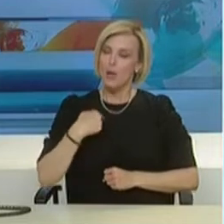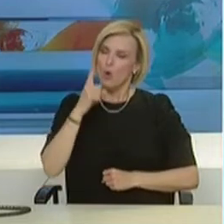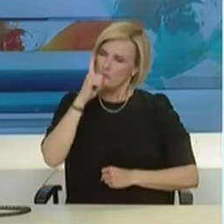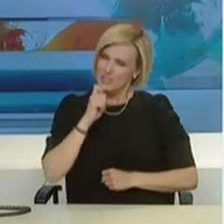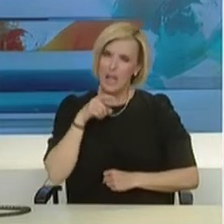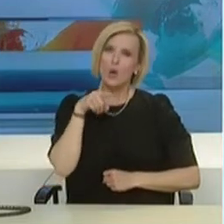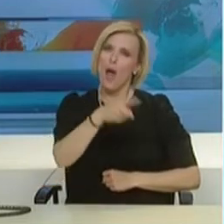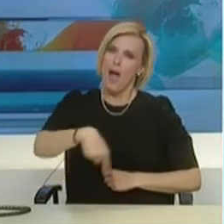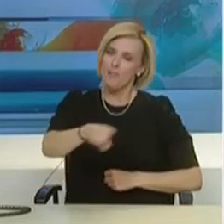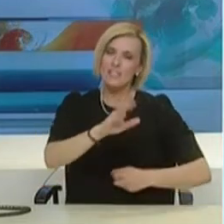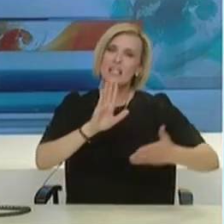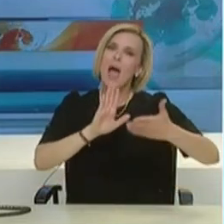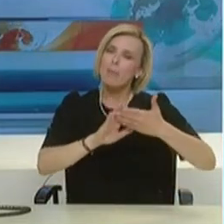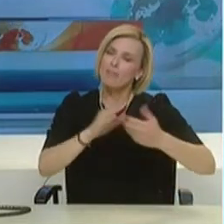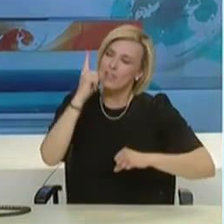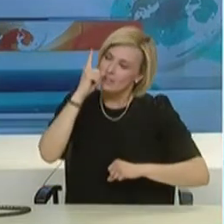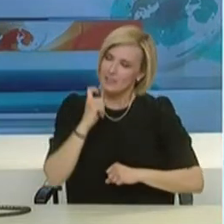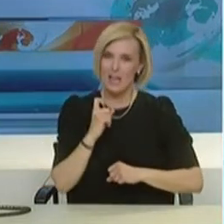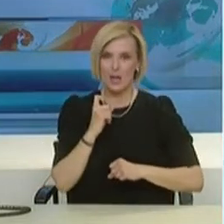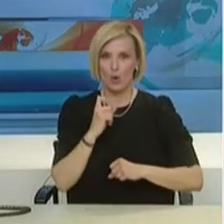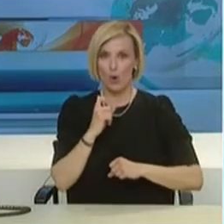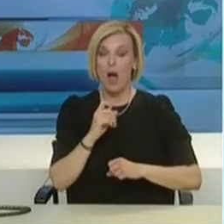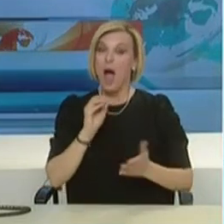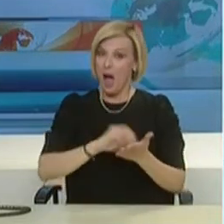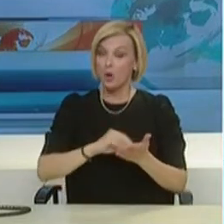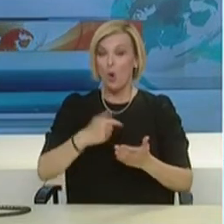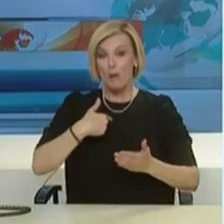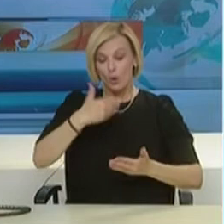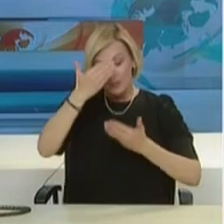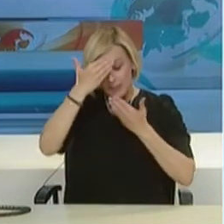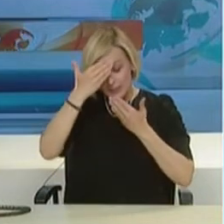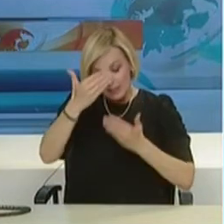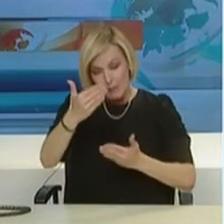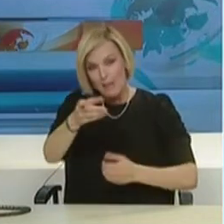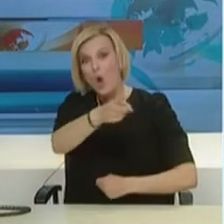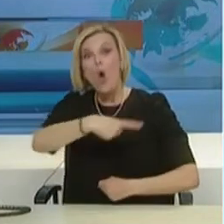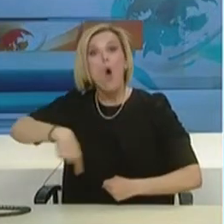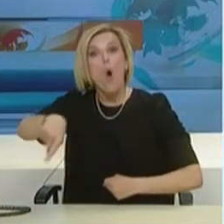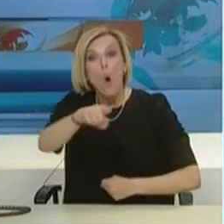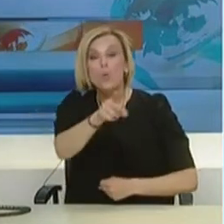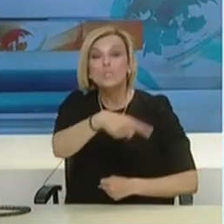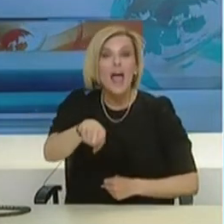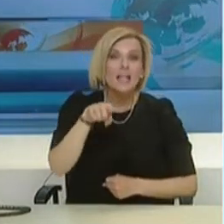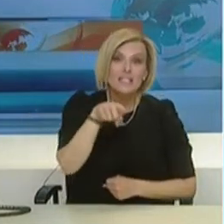Αυτό δεν σημαίνει δεν τιμούμε όλους εκείνους που θα έπρεπε να μένουν σπίτι αλλά δεν μπορούν λόγω του καθήκοντος. Τιμούμε και